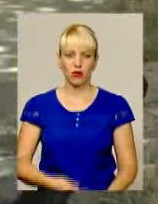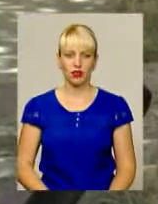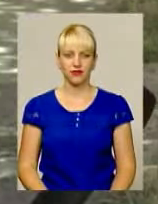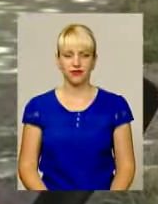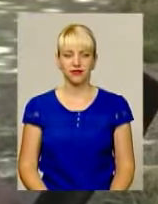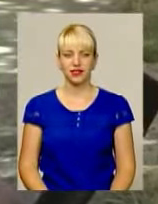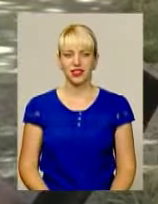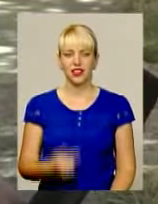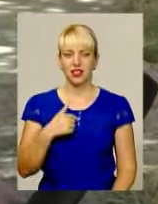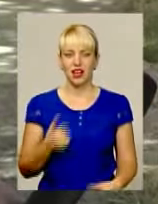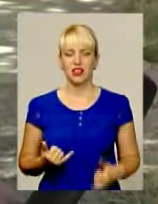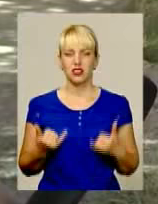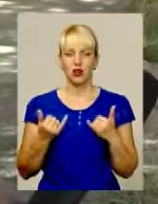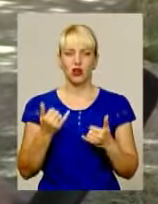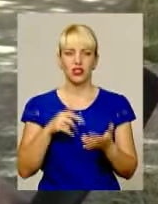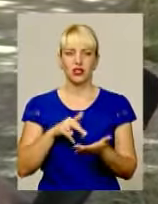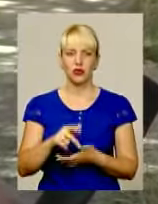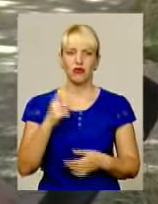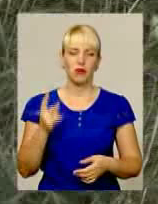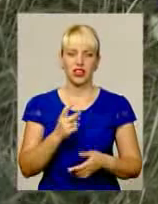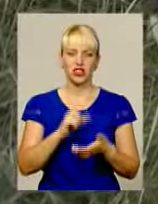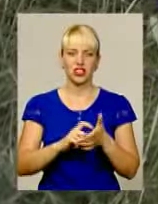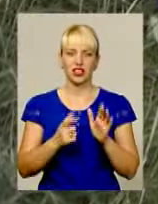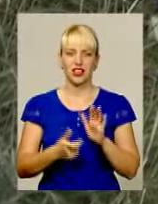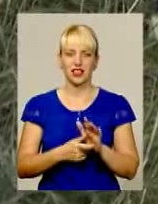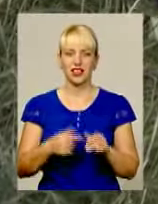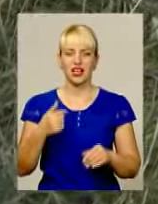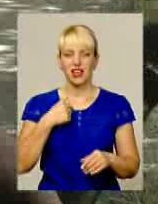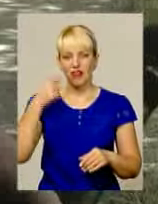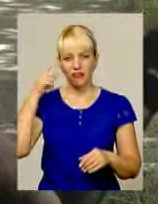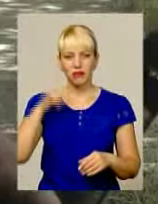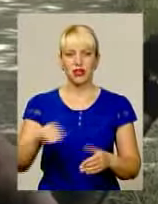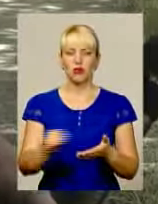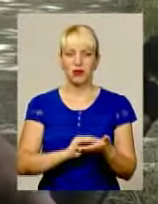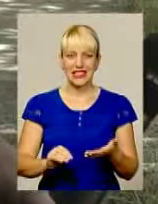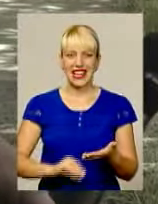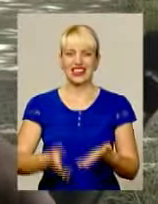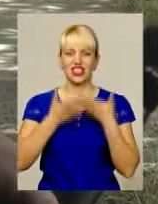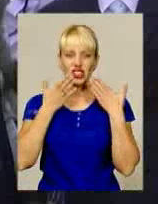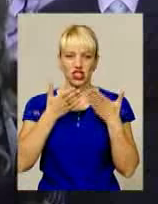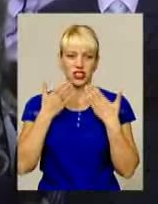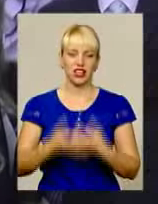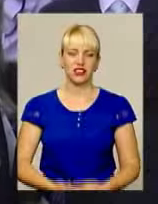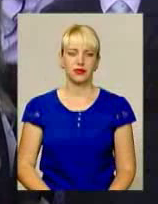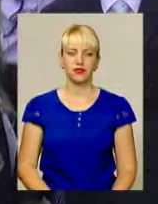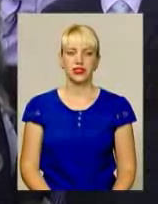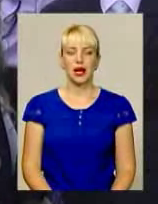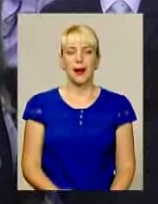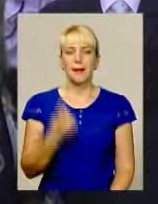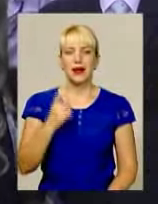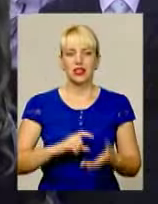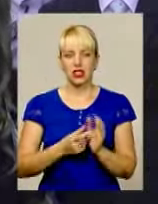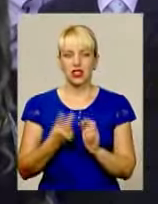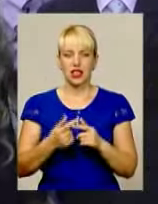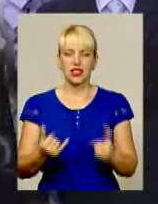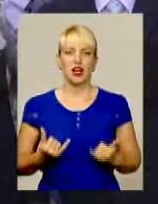Я сьогодні йду в перший клас. Я міг писати, читати. Саме першачкам нині